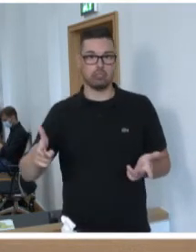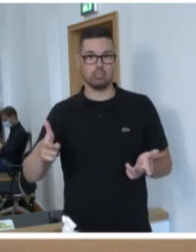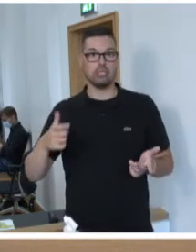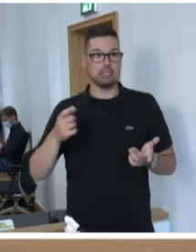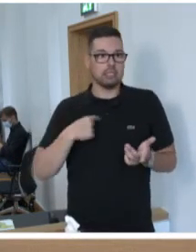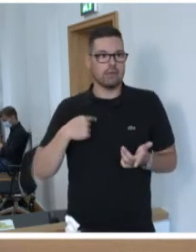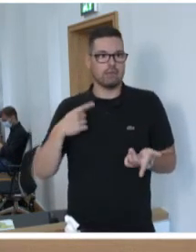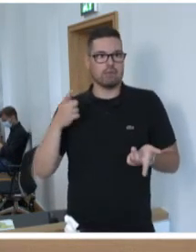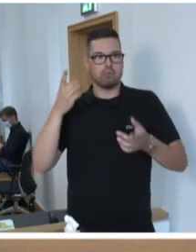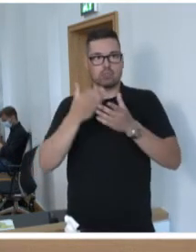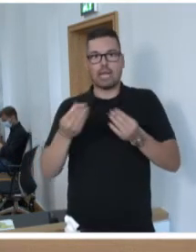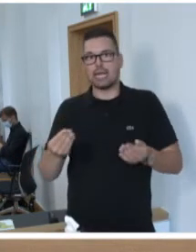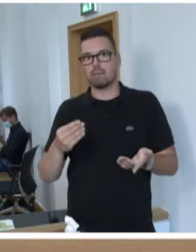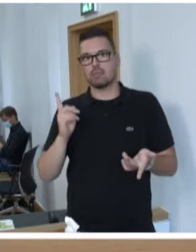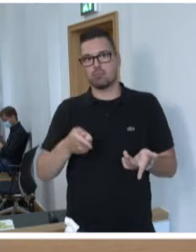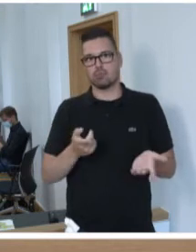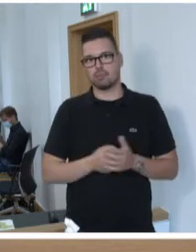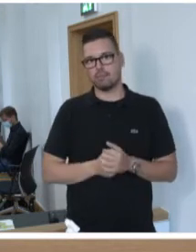muss es am Ende immer gehen.